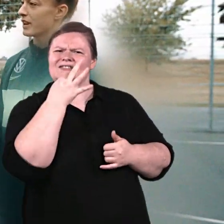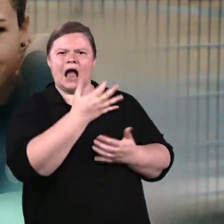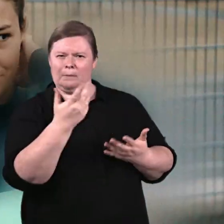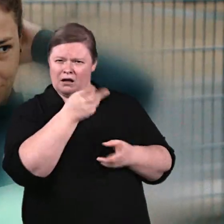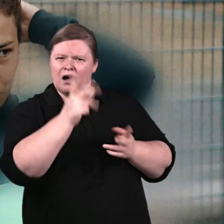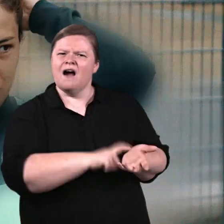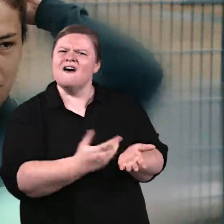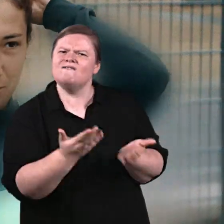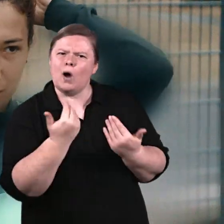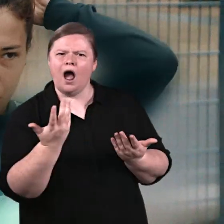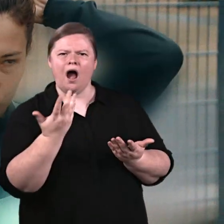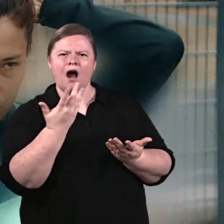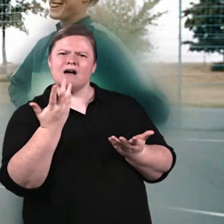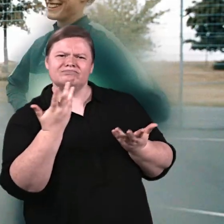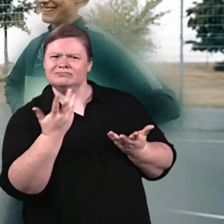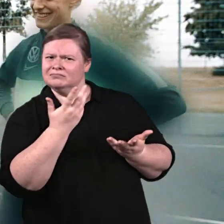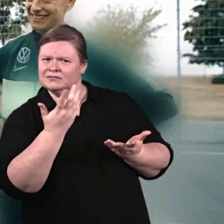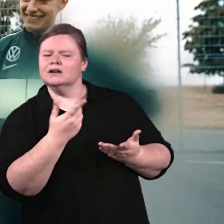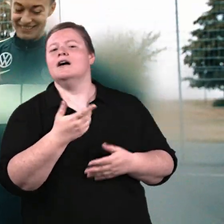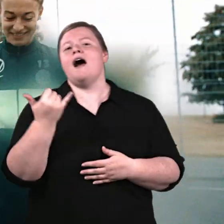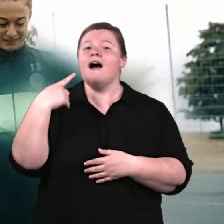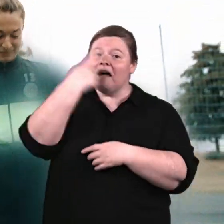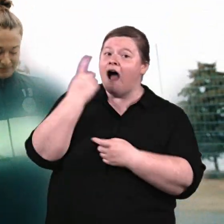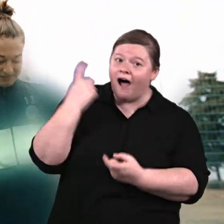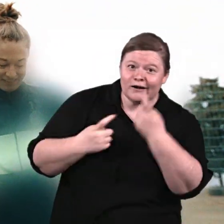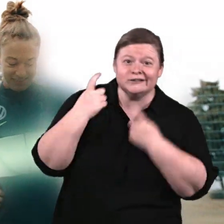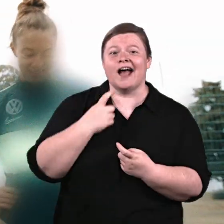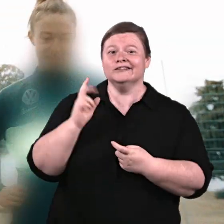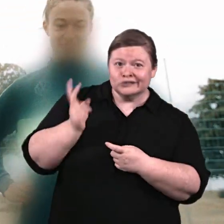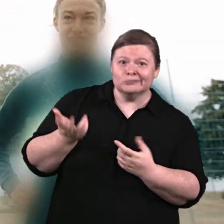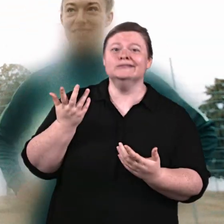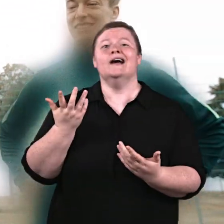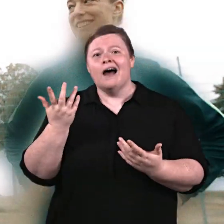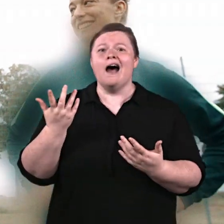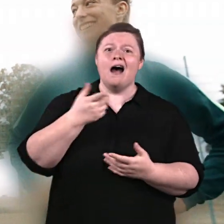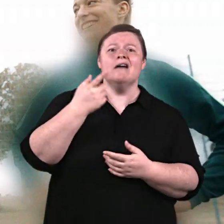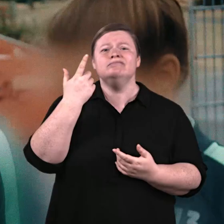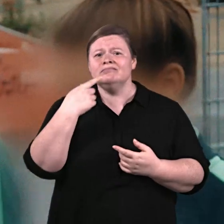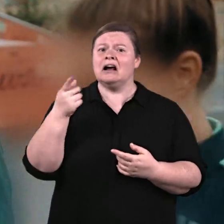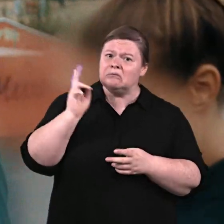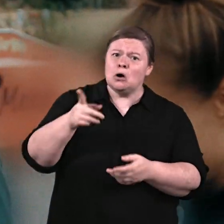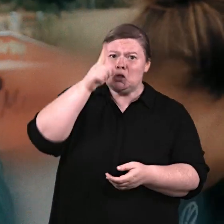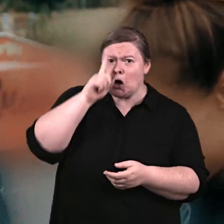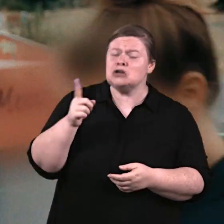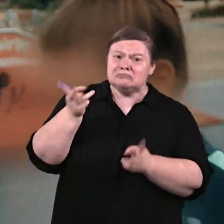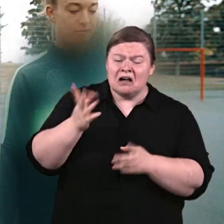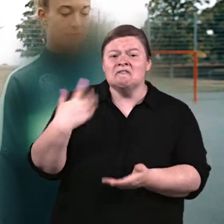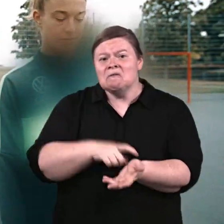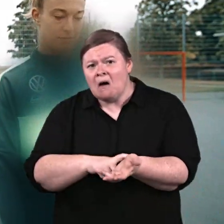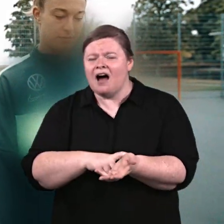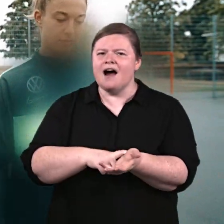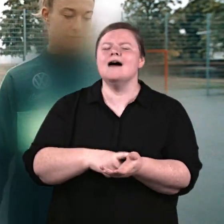siehst ja ein bisschen anders aus. Du siehst ja ein bisschen ausländisch aus. Du siehst ja nicht so deutsch aus. Wo kommst du denn her? Ich bin in Köln geboren,